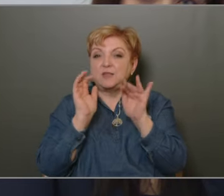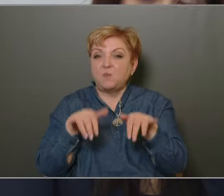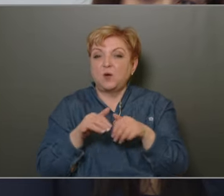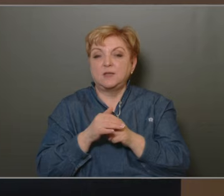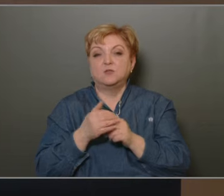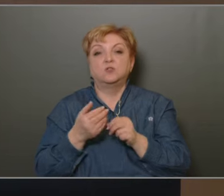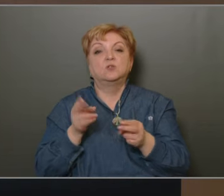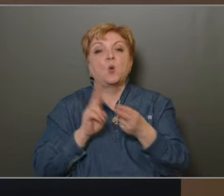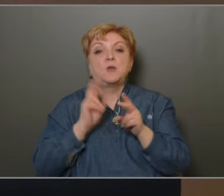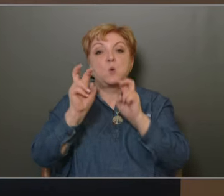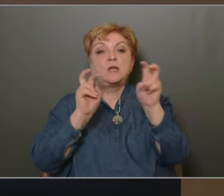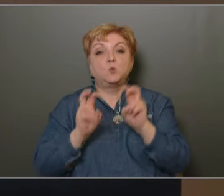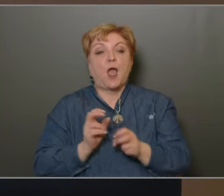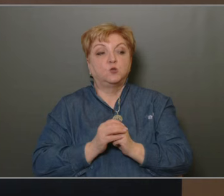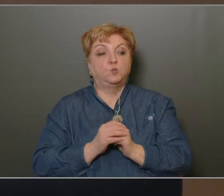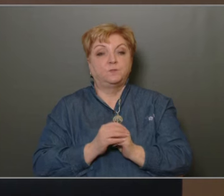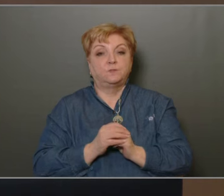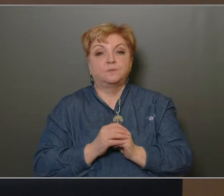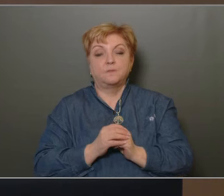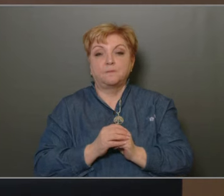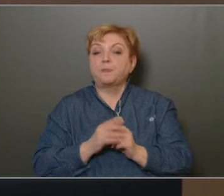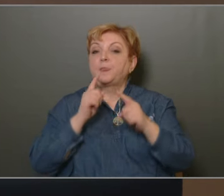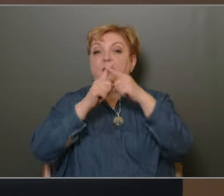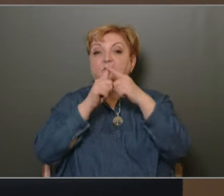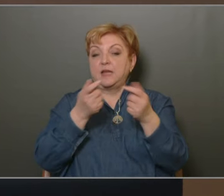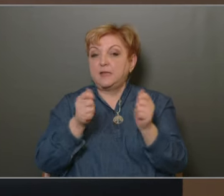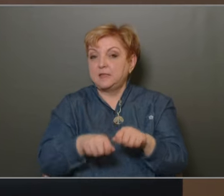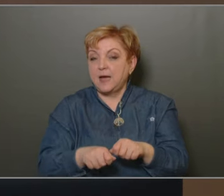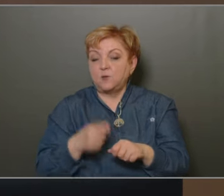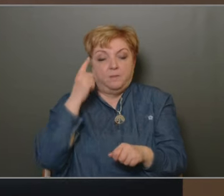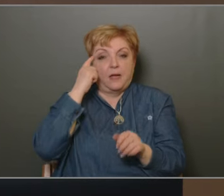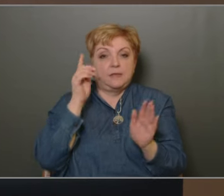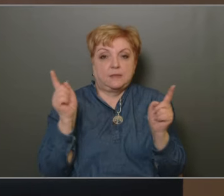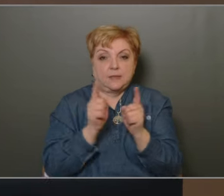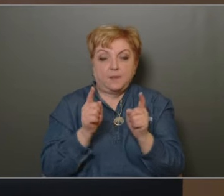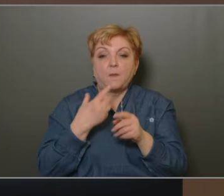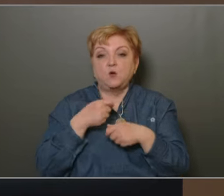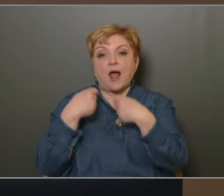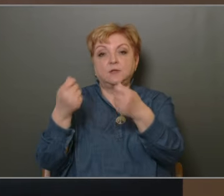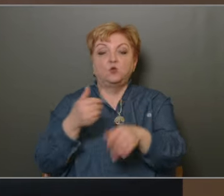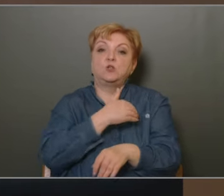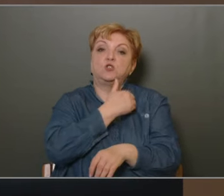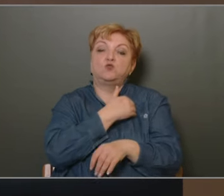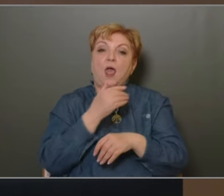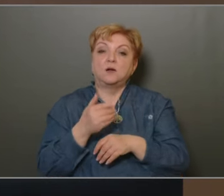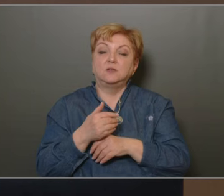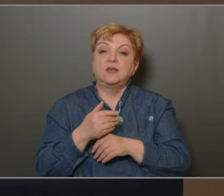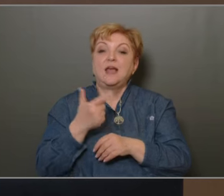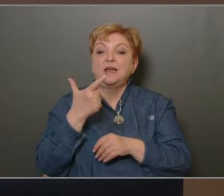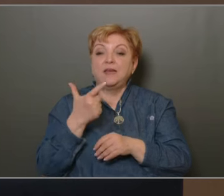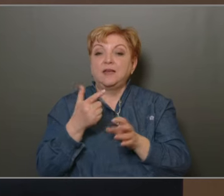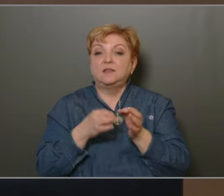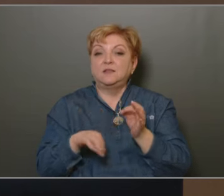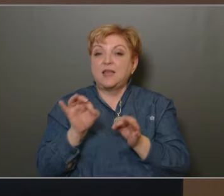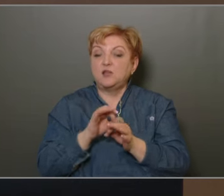Köszönöm. További hozzászólás van él. Nincs a vitát lezártam. Annyit jegyezzék meg, hogy mikor átadtuk az iskolákat, akkor két